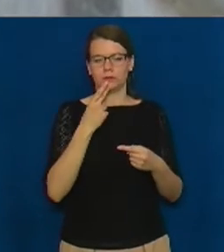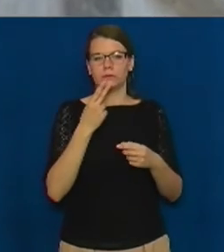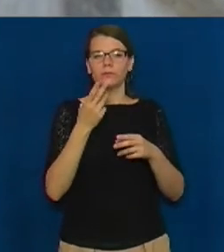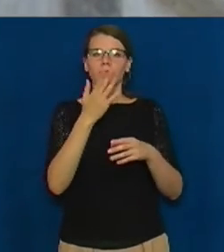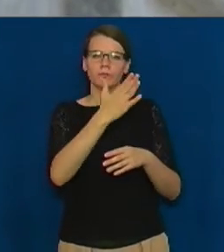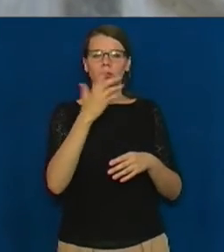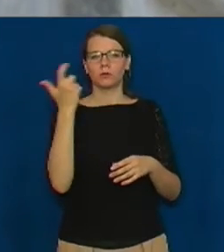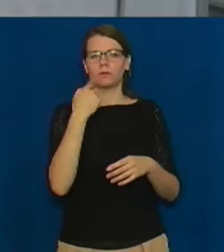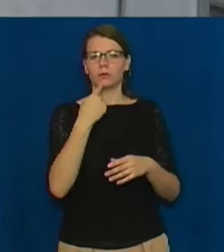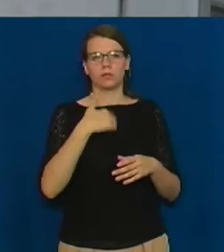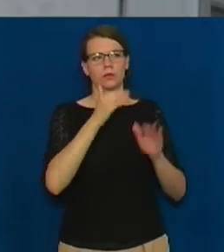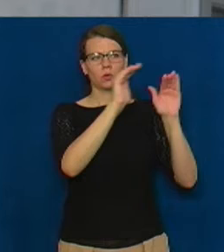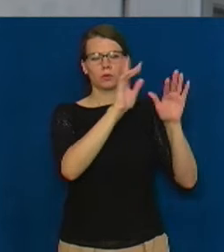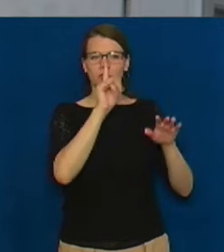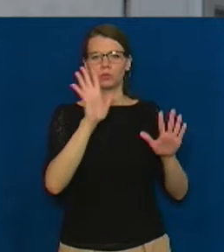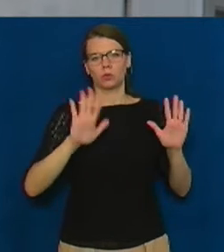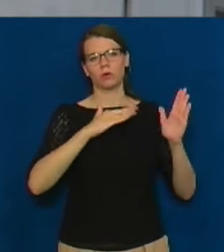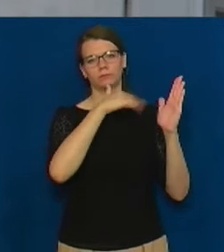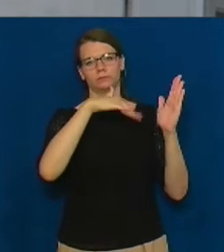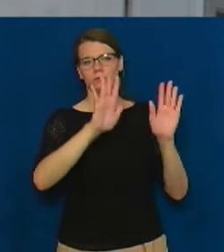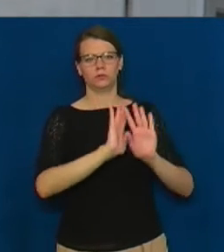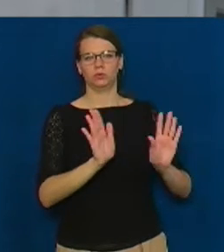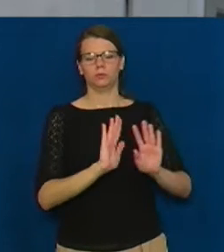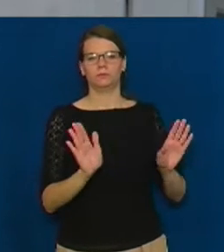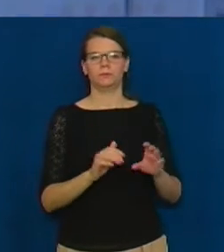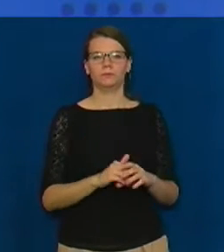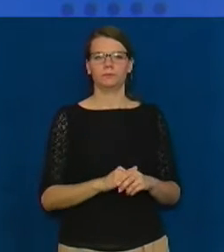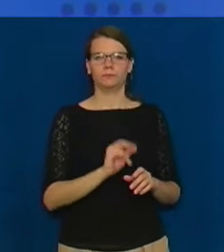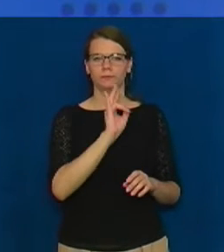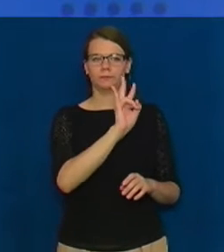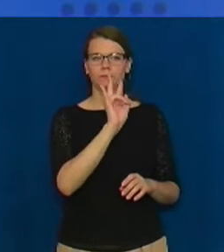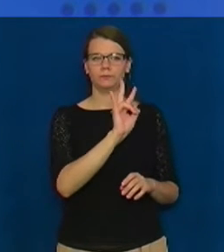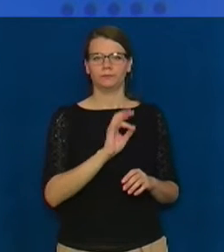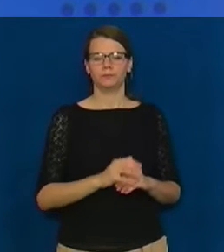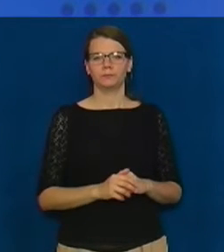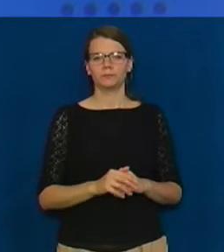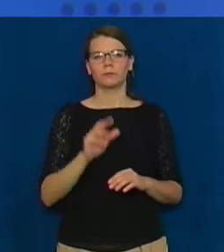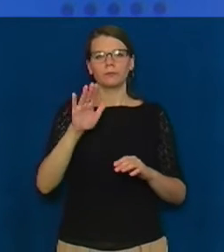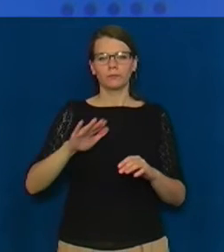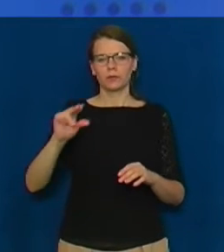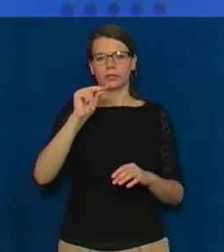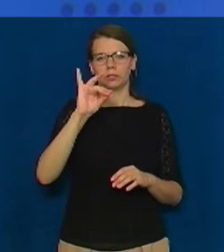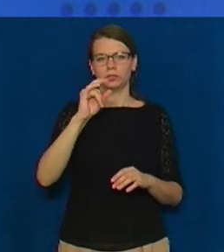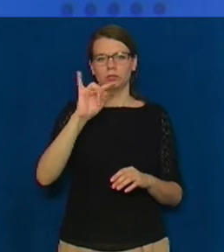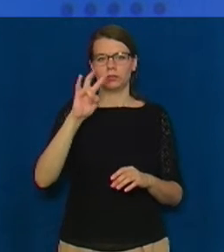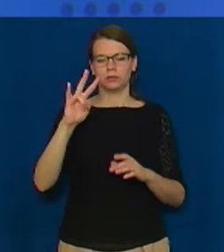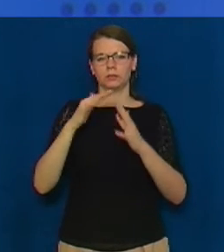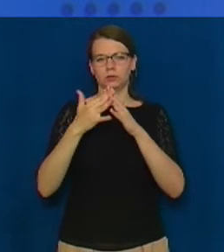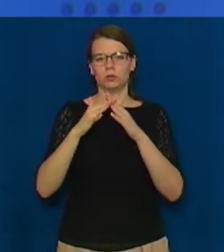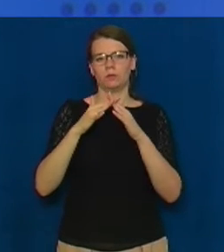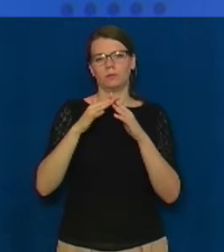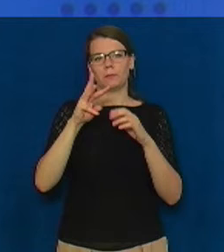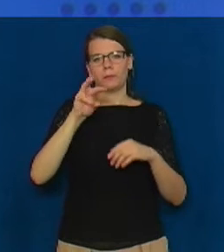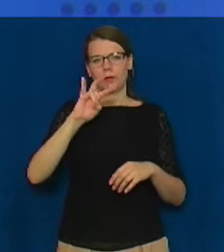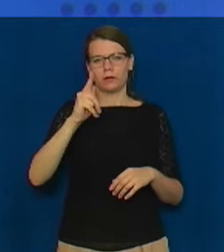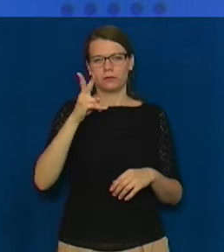фасад. Ольга Котляр, Федір Коцаба, Новини. На Чегринщині у селі Мельники розпочала роботу школа